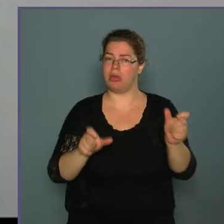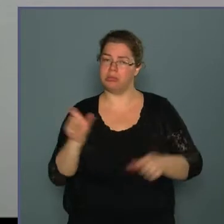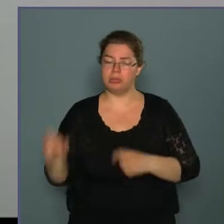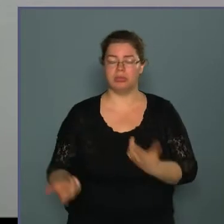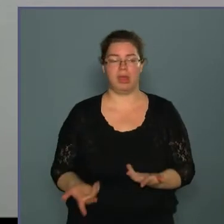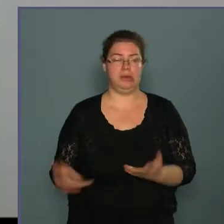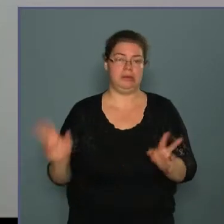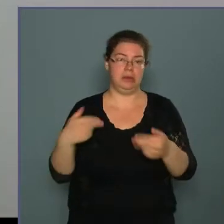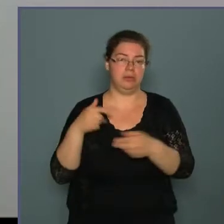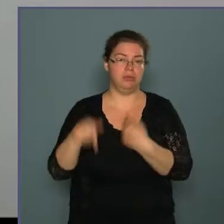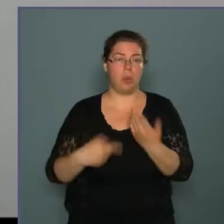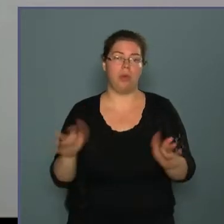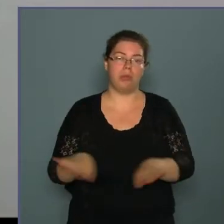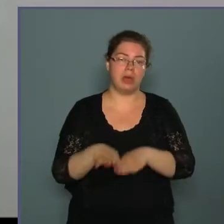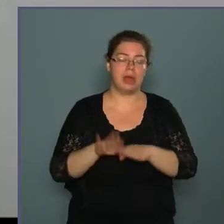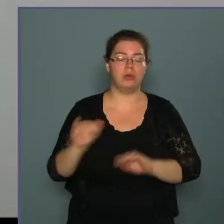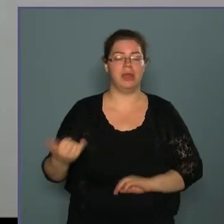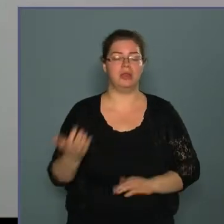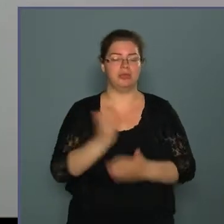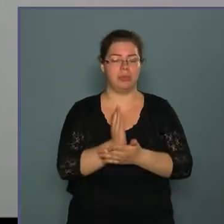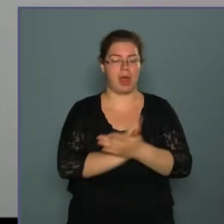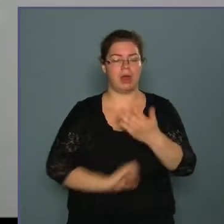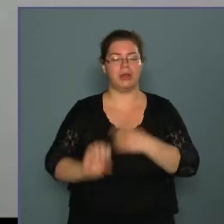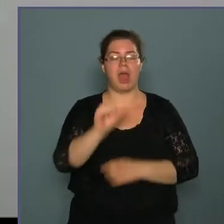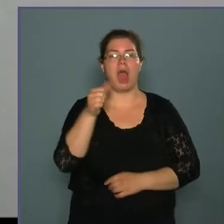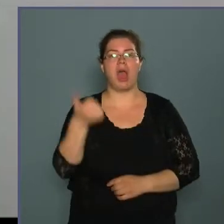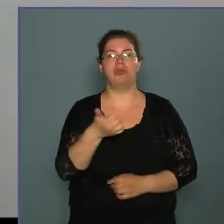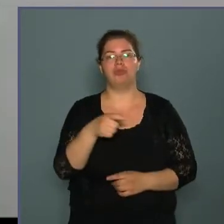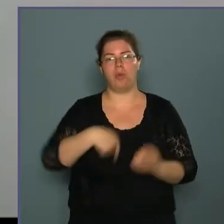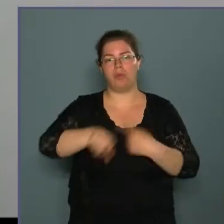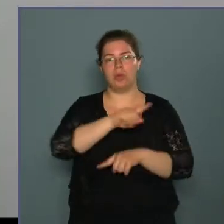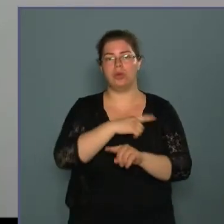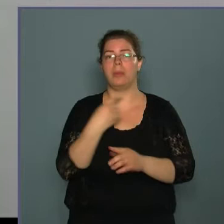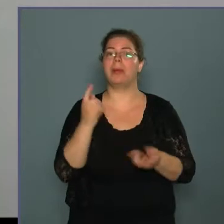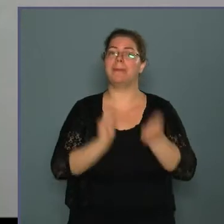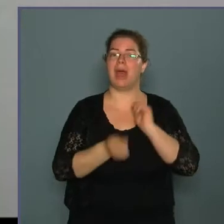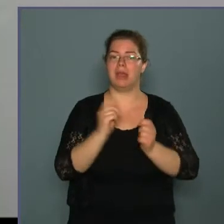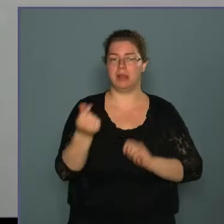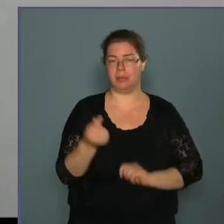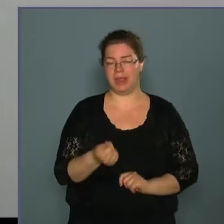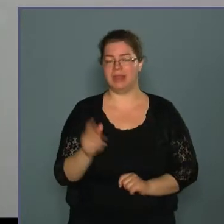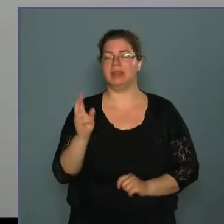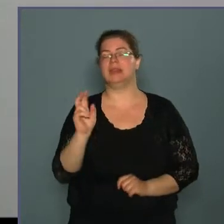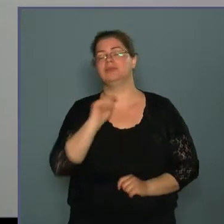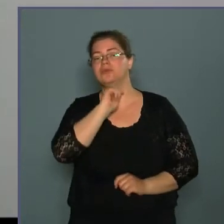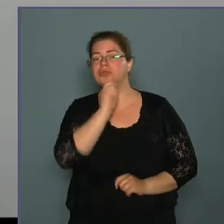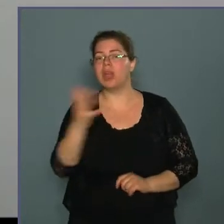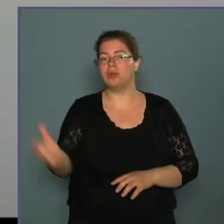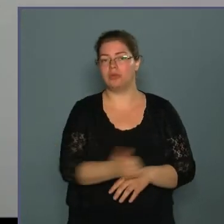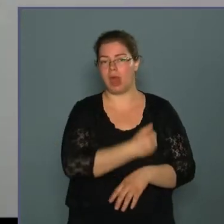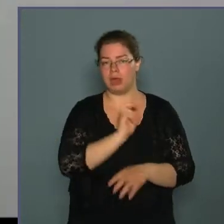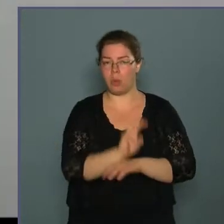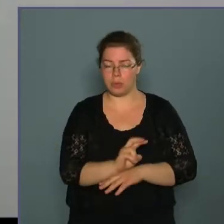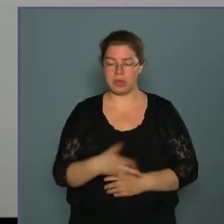ehhez, segítségül, partnerül, és már az első fordulóban pályázati pénzt is sikerült hozzá nyernünk.